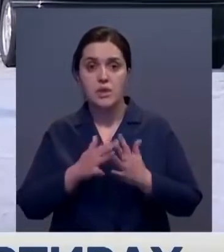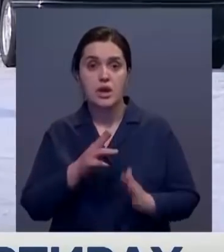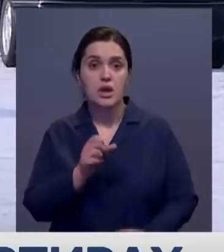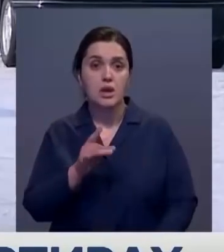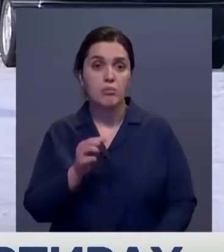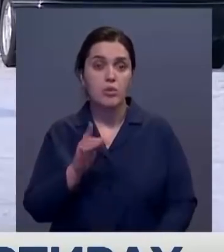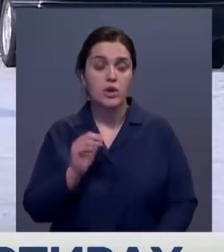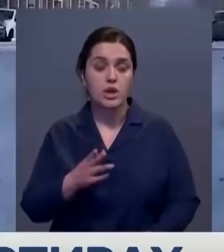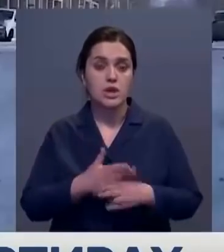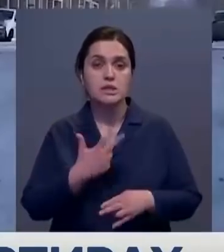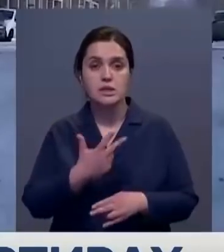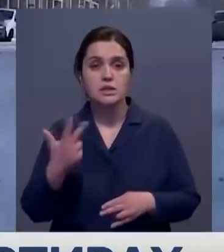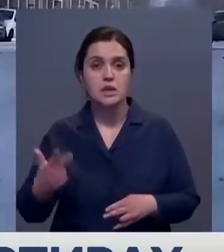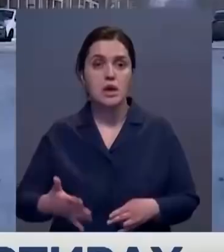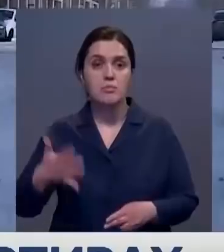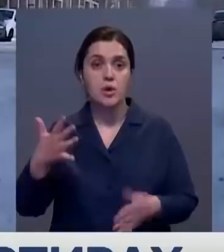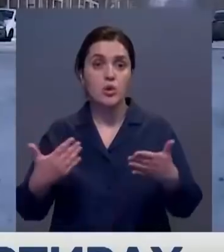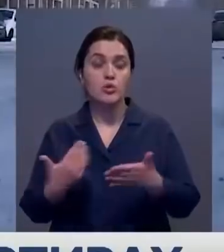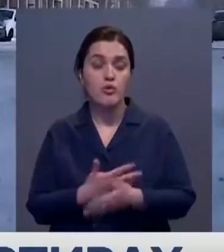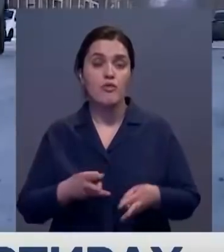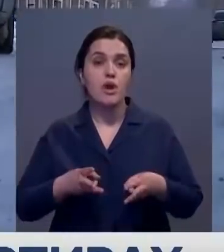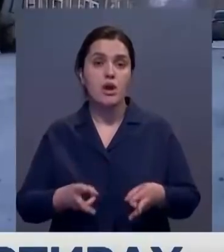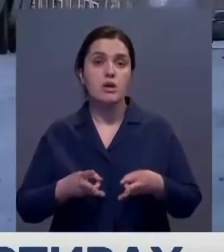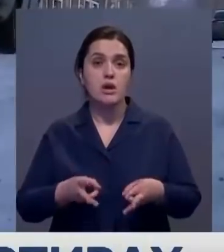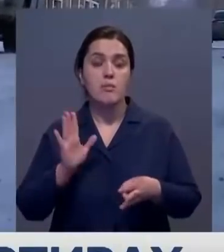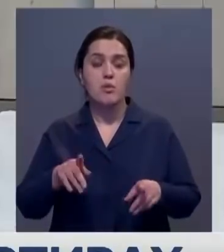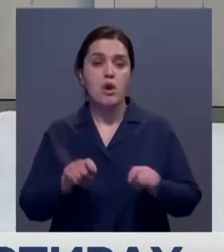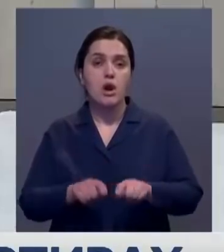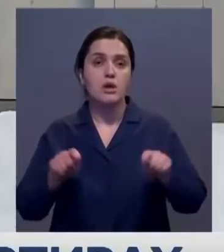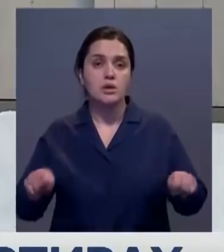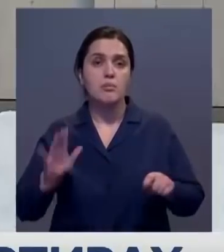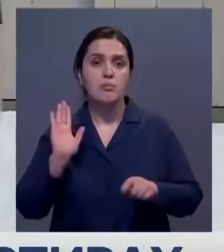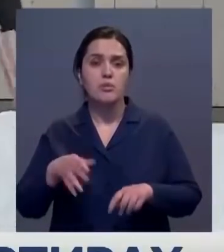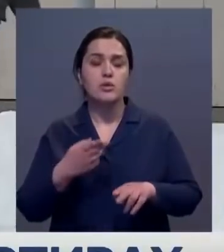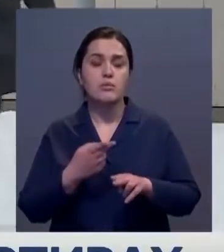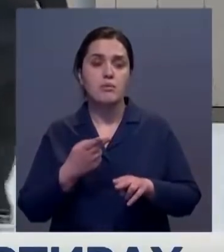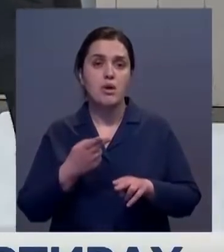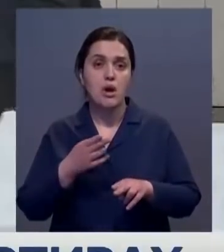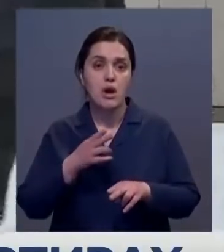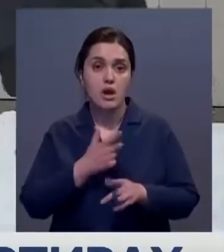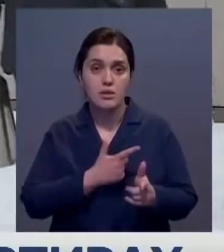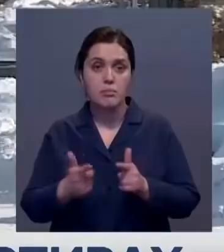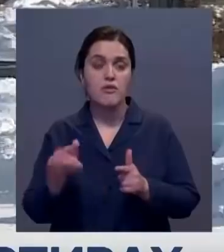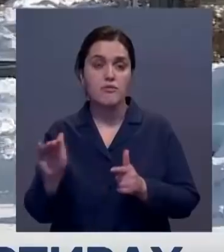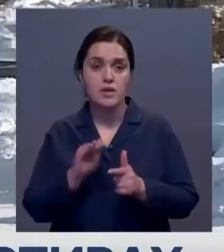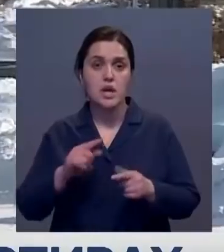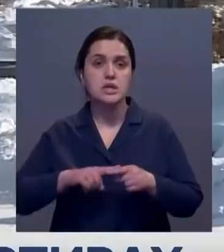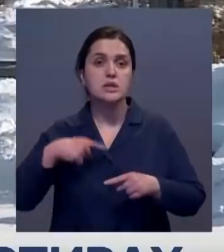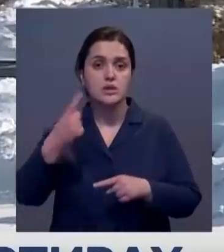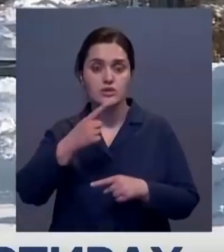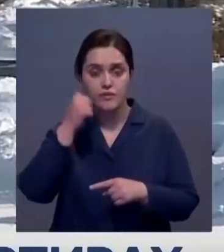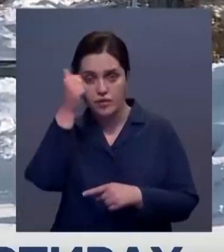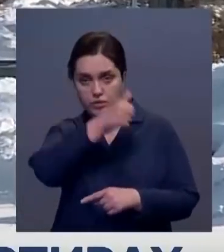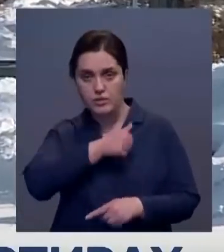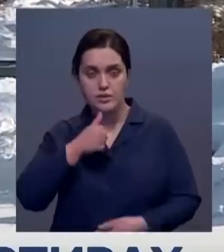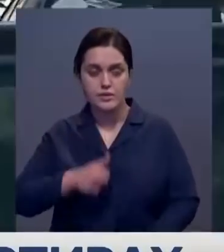насчитывается 33 многоэтажки. Новая котельная, по словам представителей районного акимата, будет запущена в эксплуатацию в феврале следующего года.